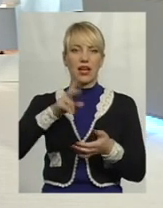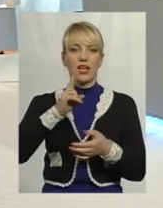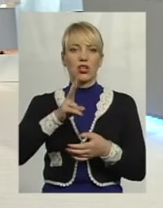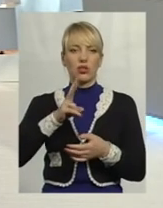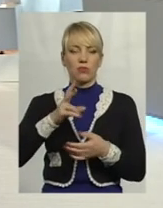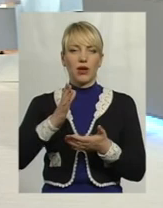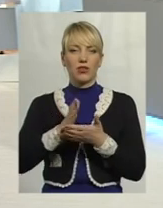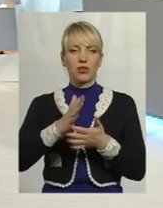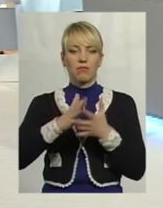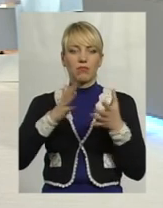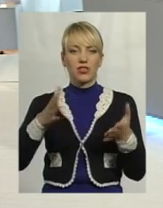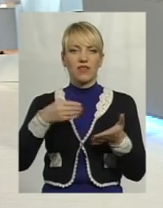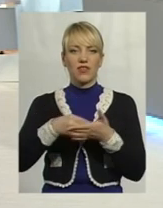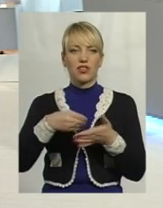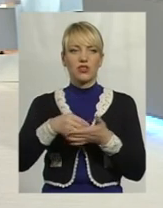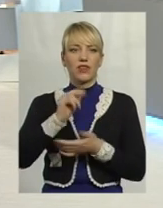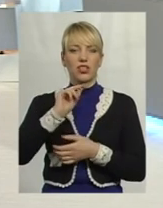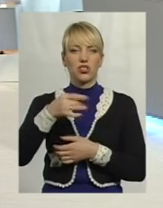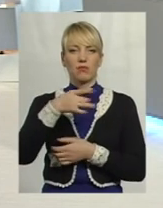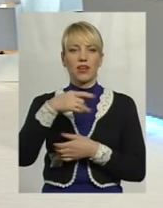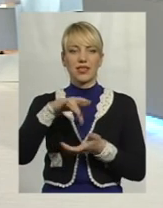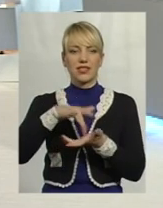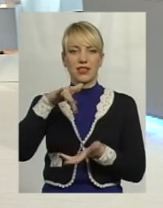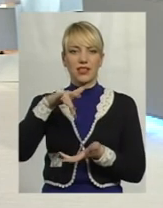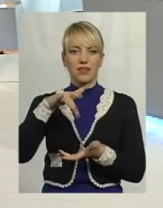більше фінансування, скажімо, ніж райцентри,